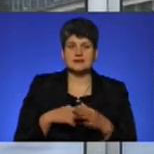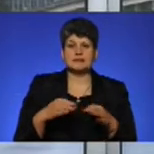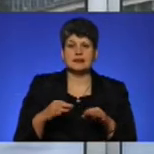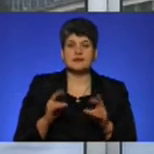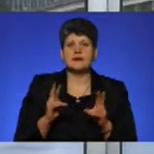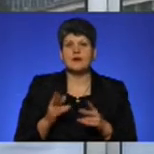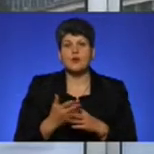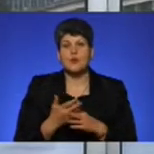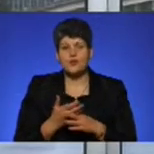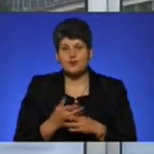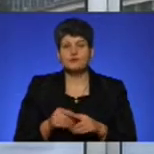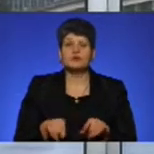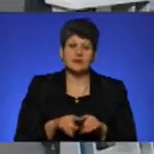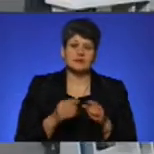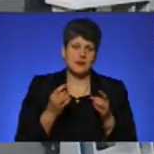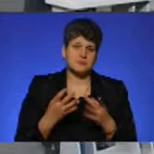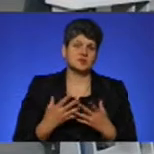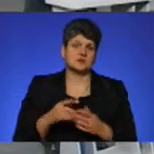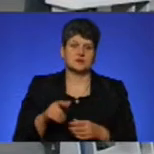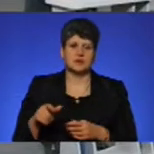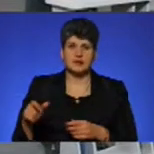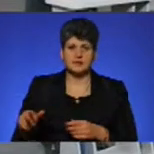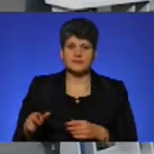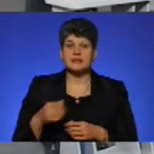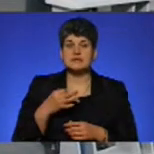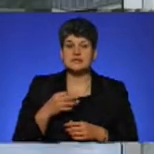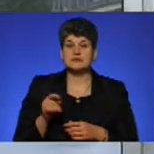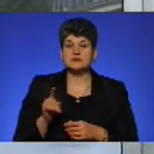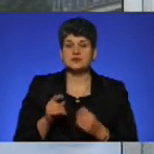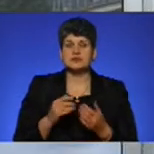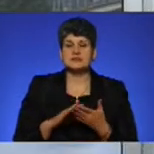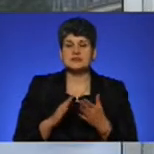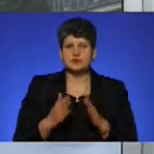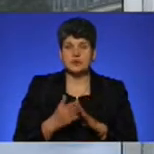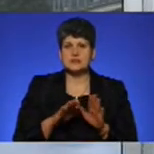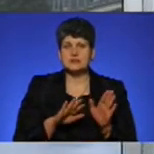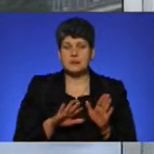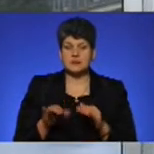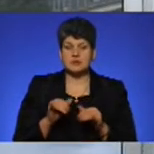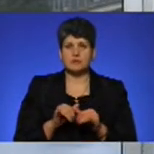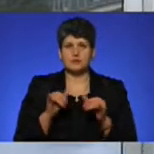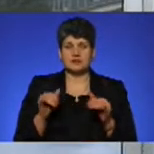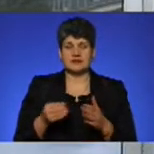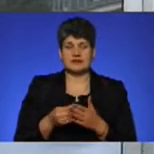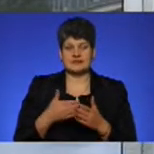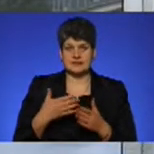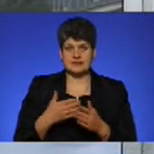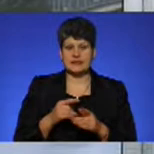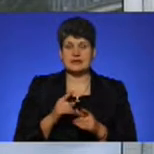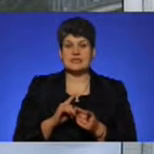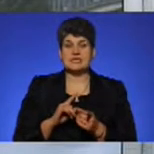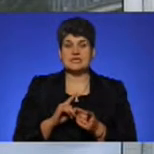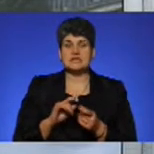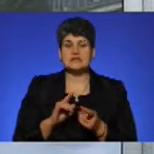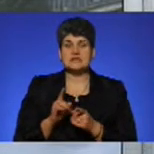льготників, так і обычних граждан. Сказати, що ситуація после повышення ціни змінилася в лучшую